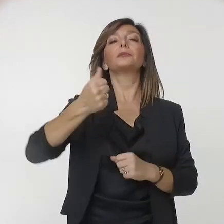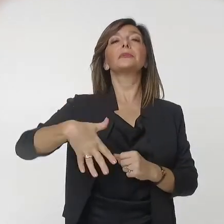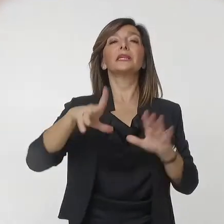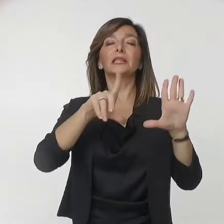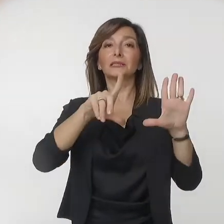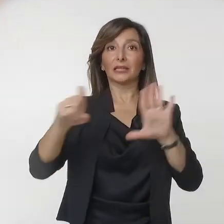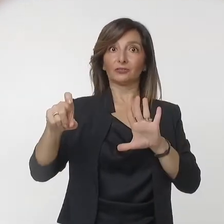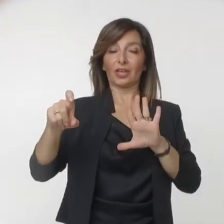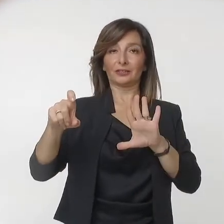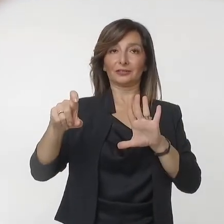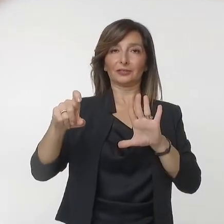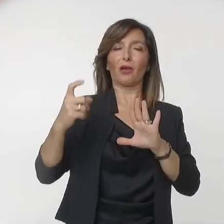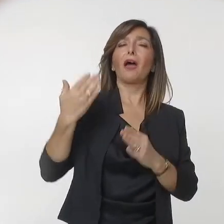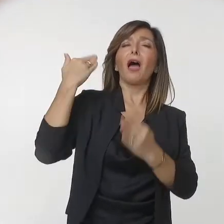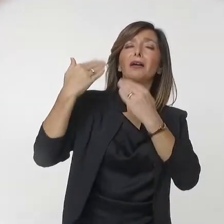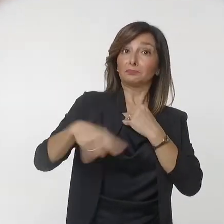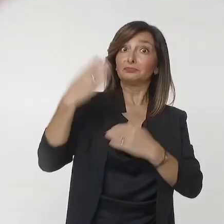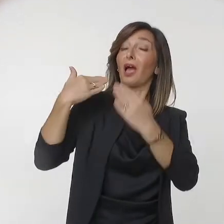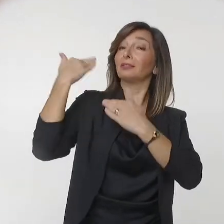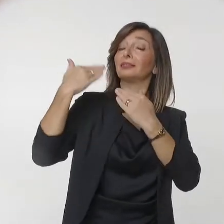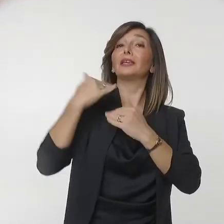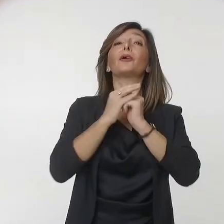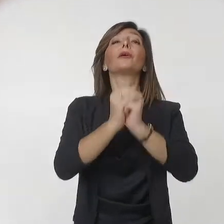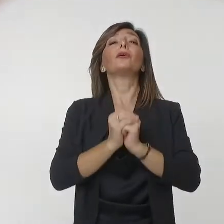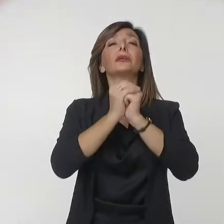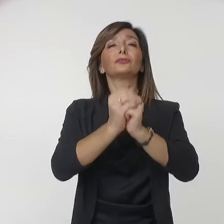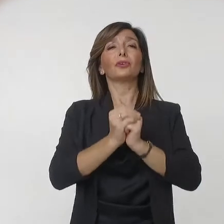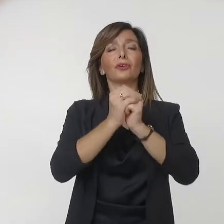il lato esterno dell'antico oratorio del crocifisso.